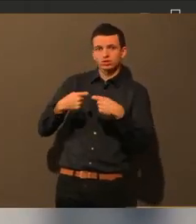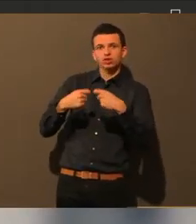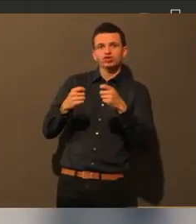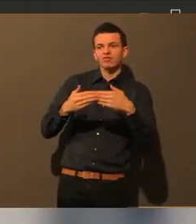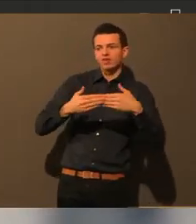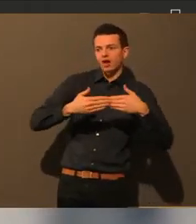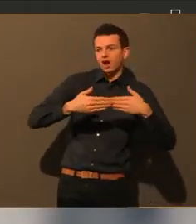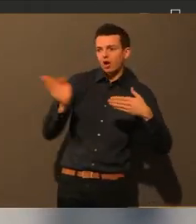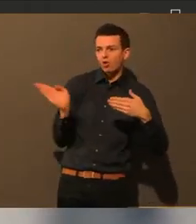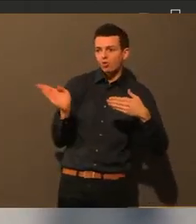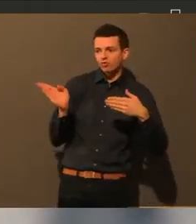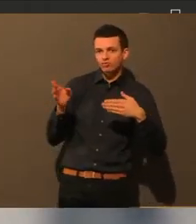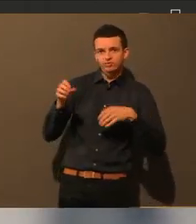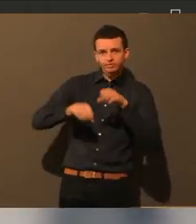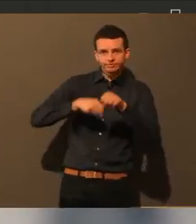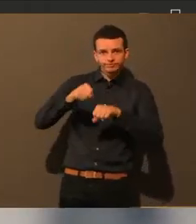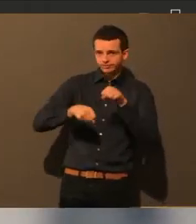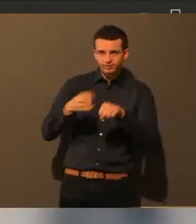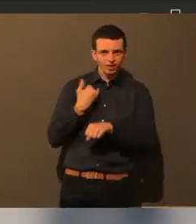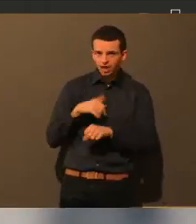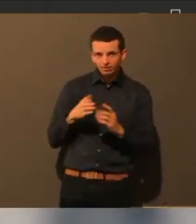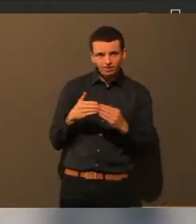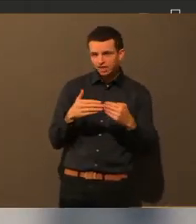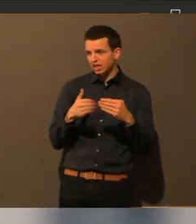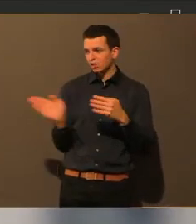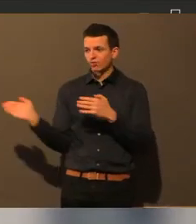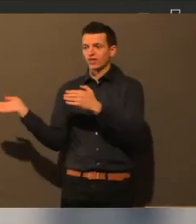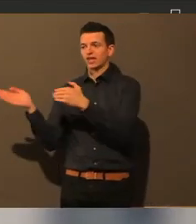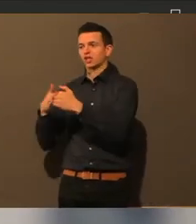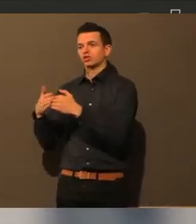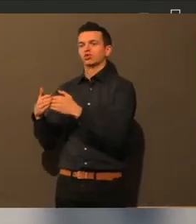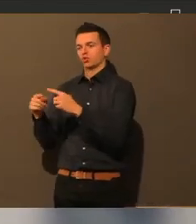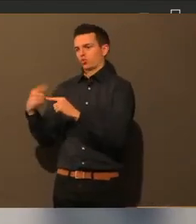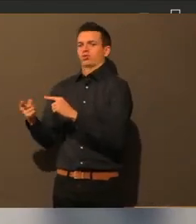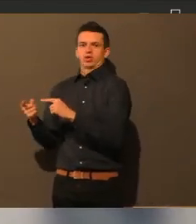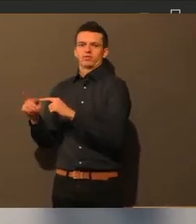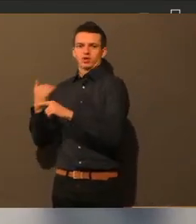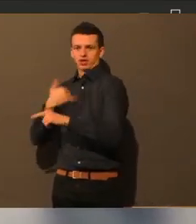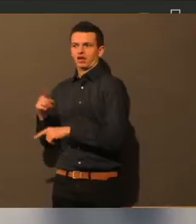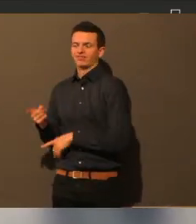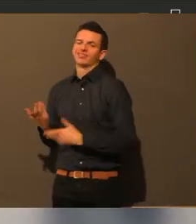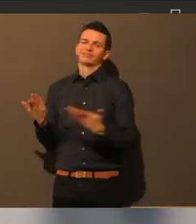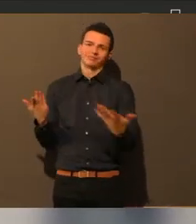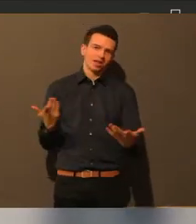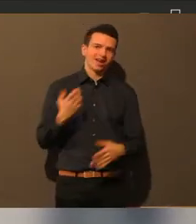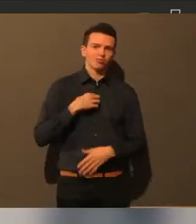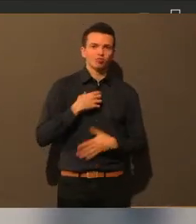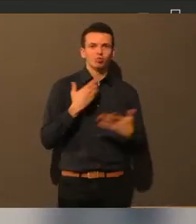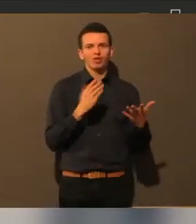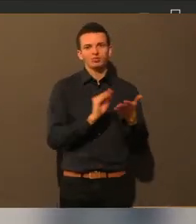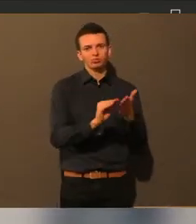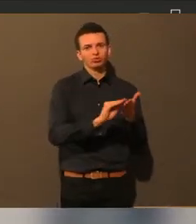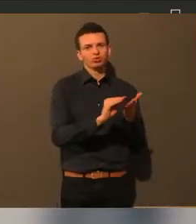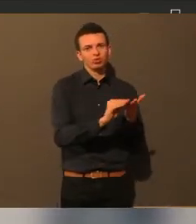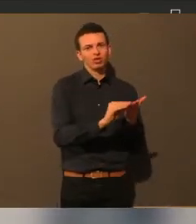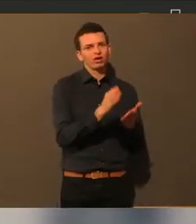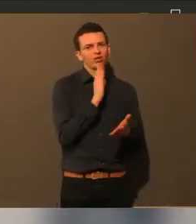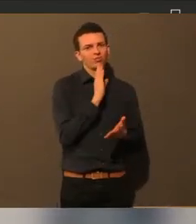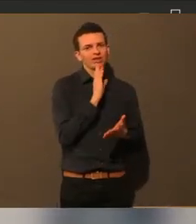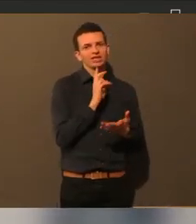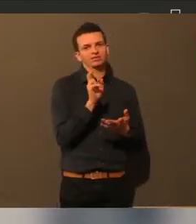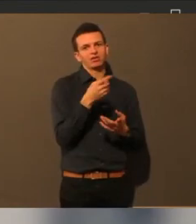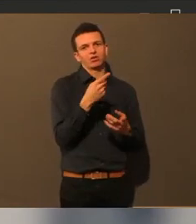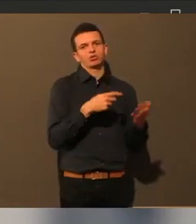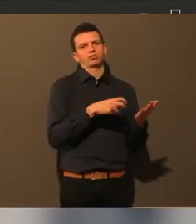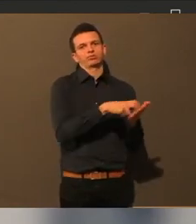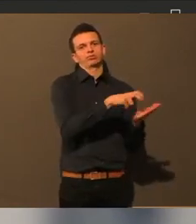mittags oder so darf man nicht durchfahren. Ja, das ist jetzt natürlich das Problem. Die Schüler sind halt mittags unterwegs, aber ja, an der